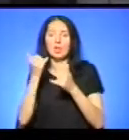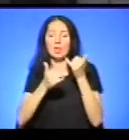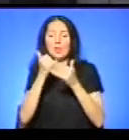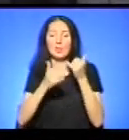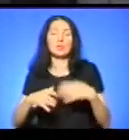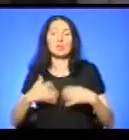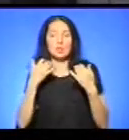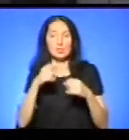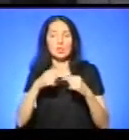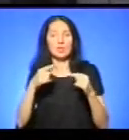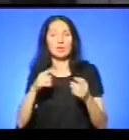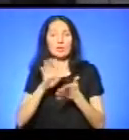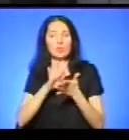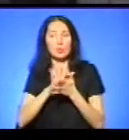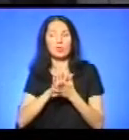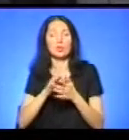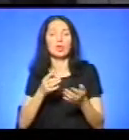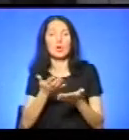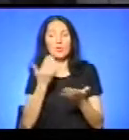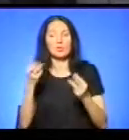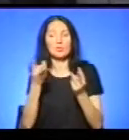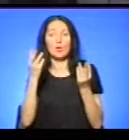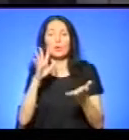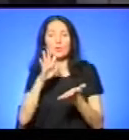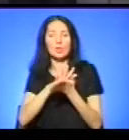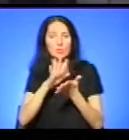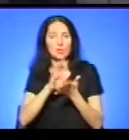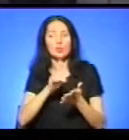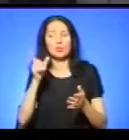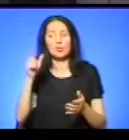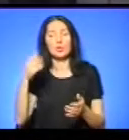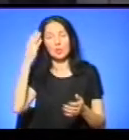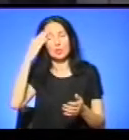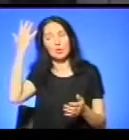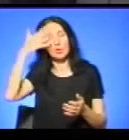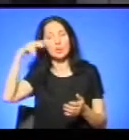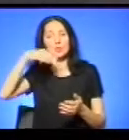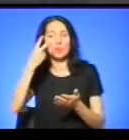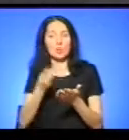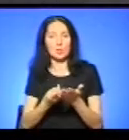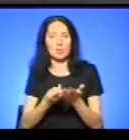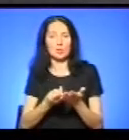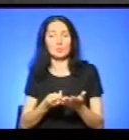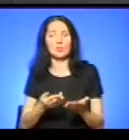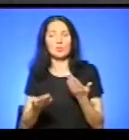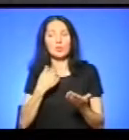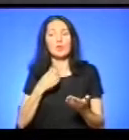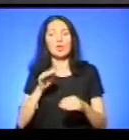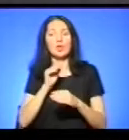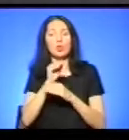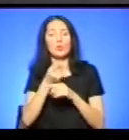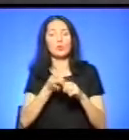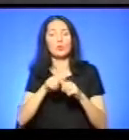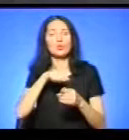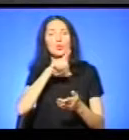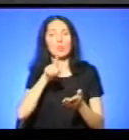спалювання цього сміття дуже отруйні, втрачають свідомість. Можливо, я трошки доповню по цьому питанні. От